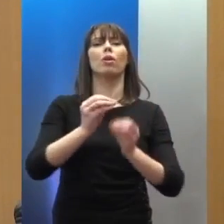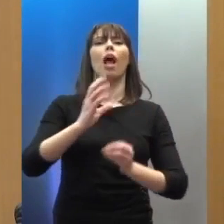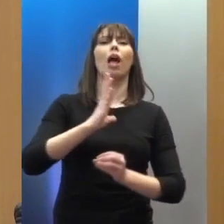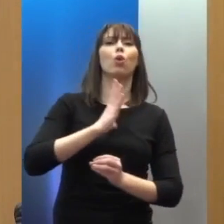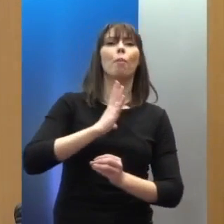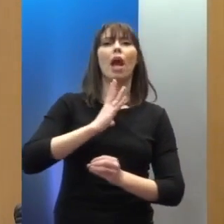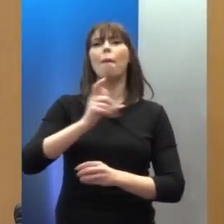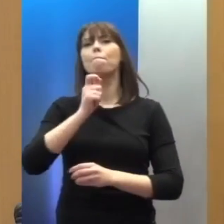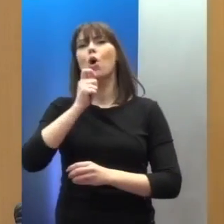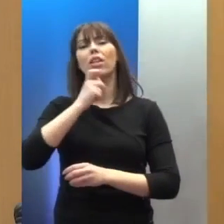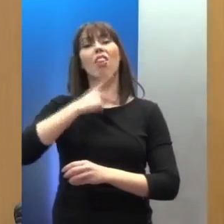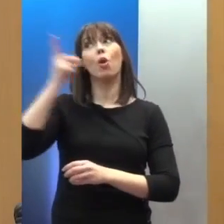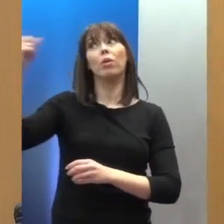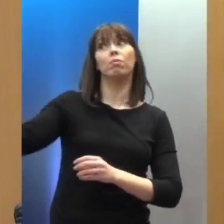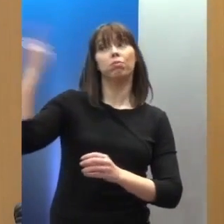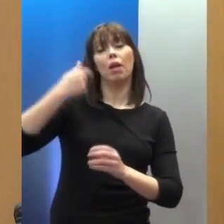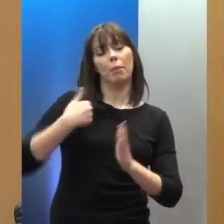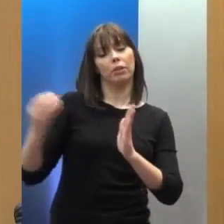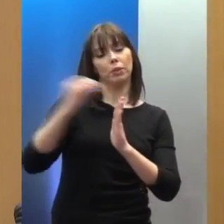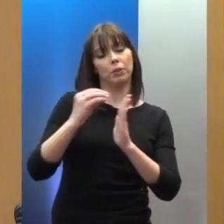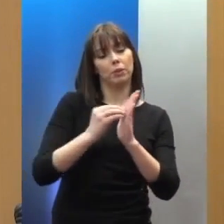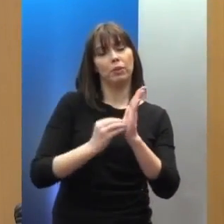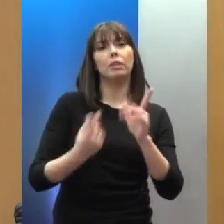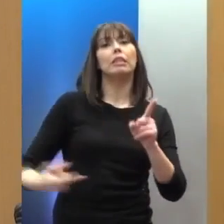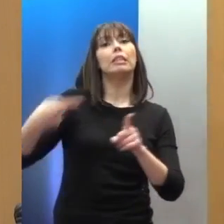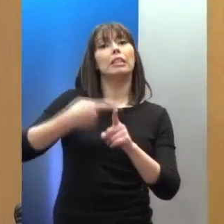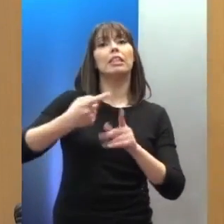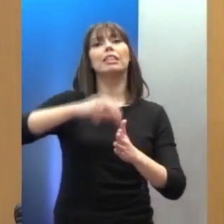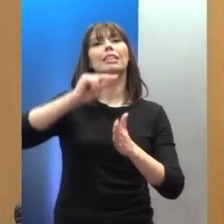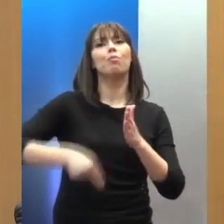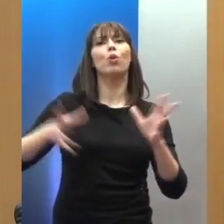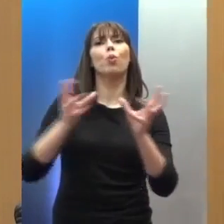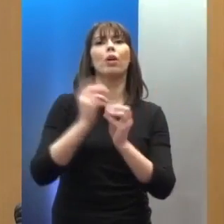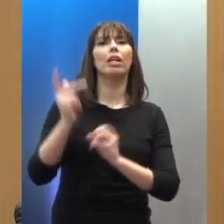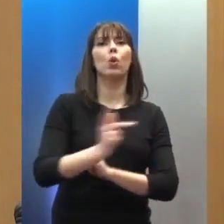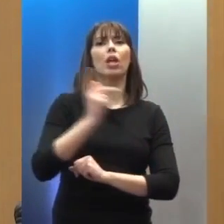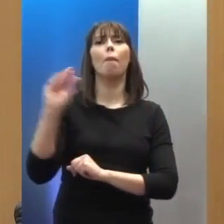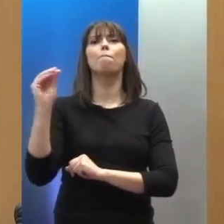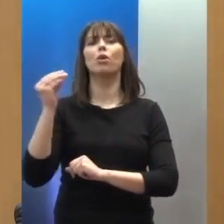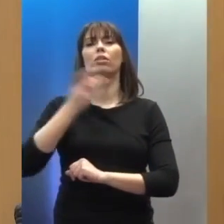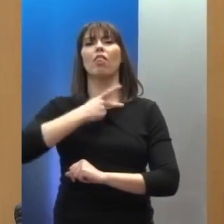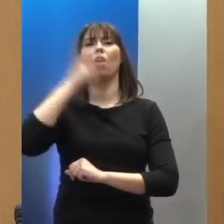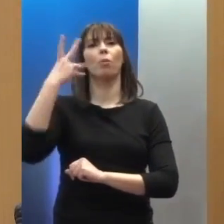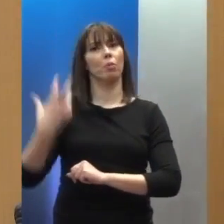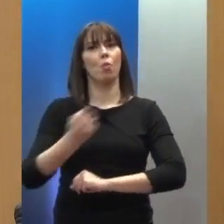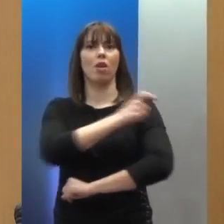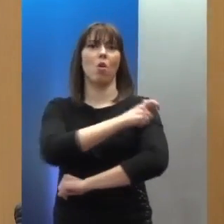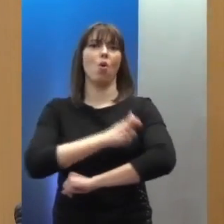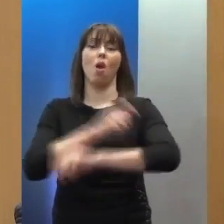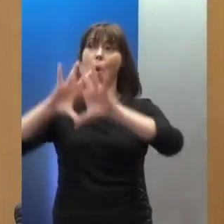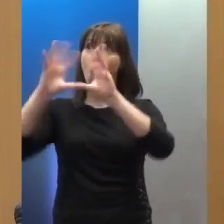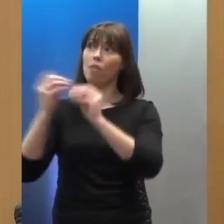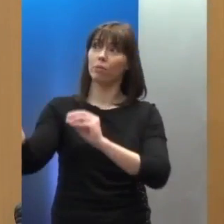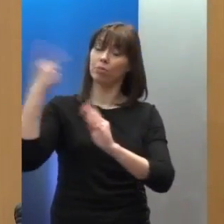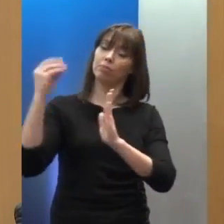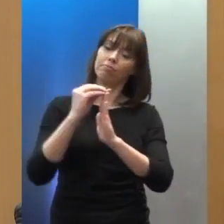Δικαιώματα, καθώς και του Διεθνού Συμφώνου για τα Οικονομικά, Κοινωνικά και Πολιτιστικά Δικαιώματα του ΟΗΕ. Μεταξύ άλλων,